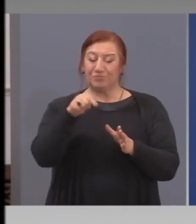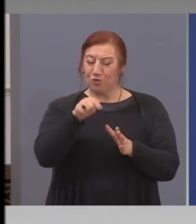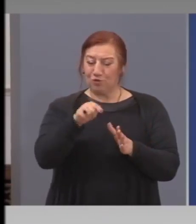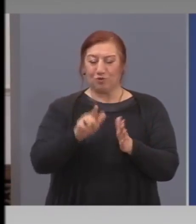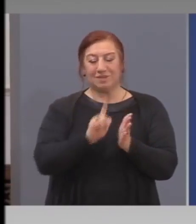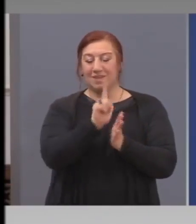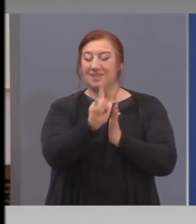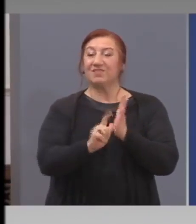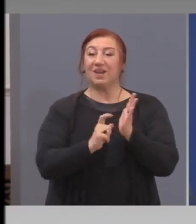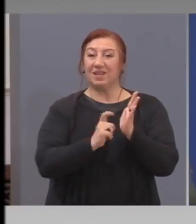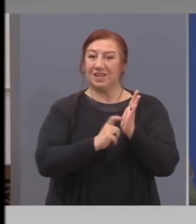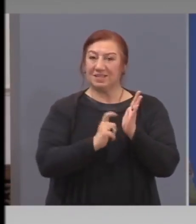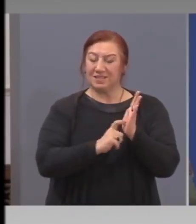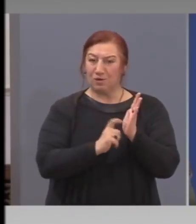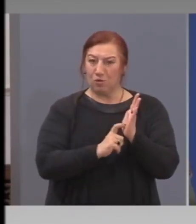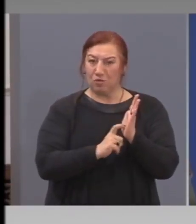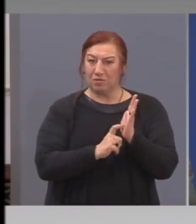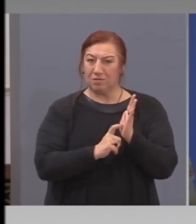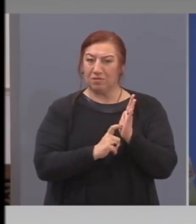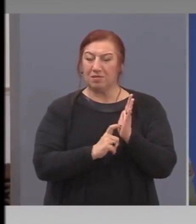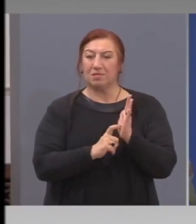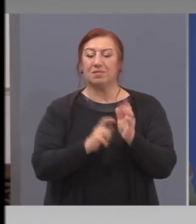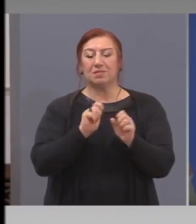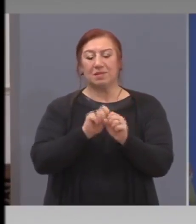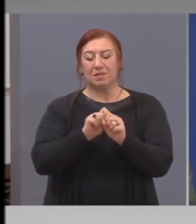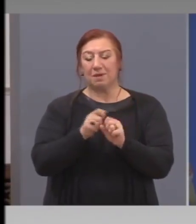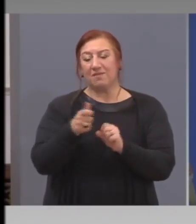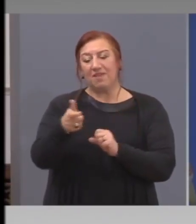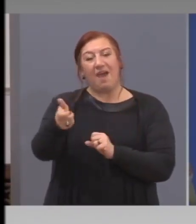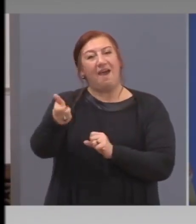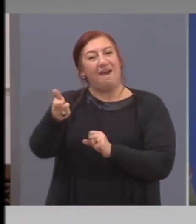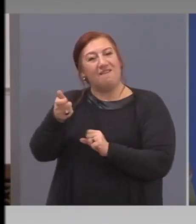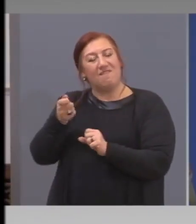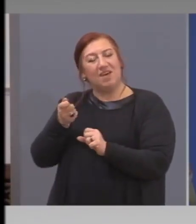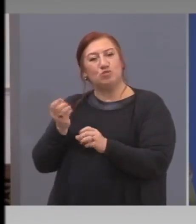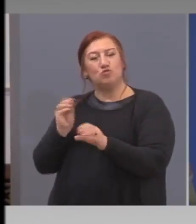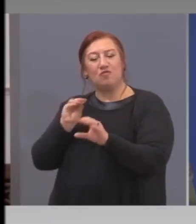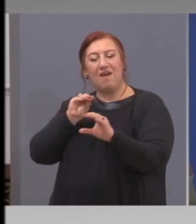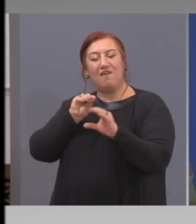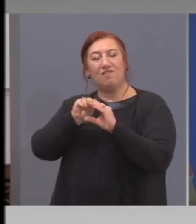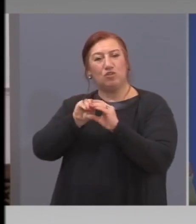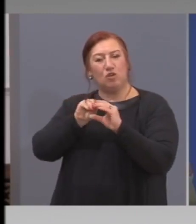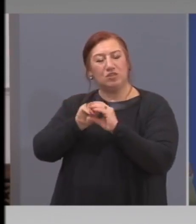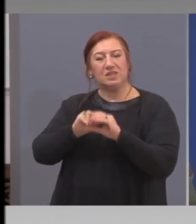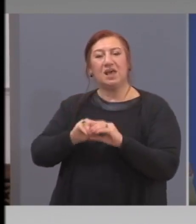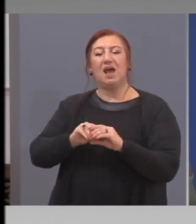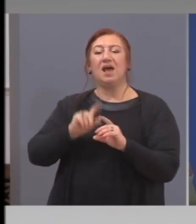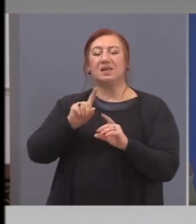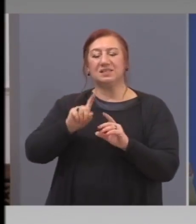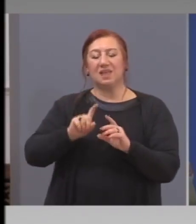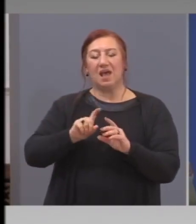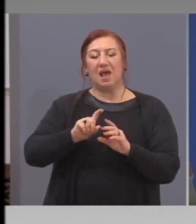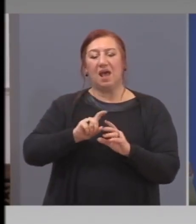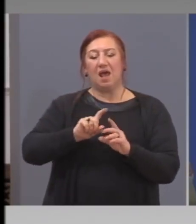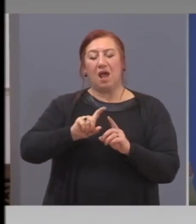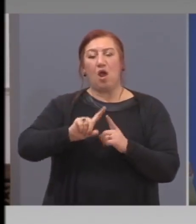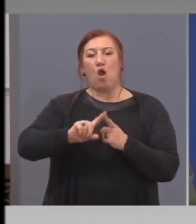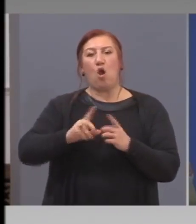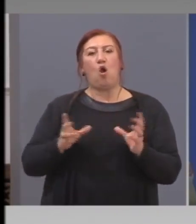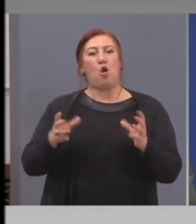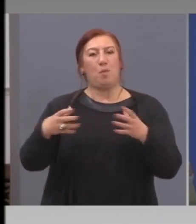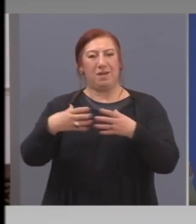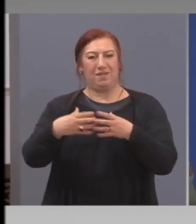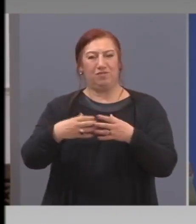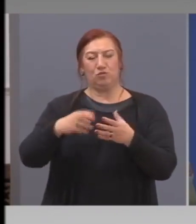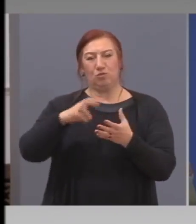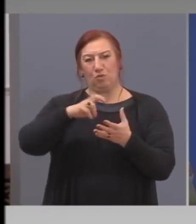се правят авансови вноски по закона за корпоративно подоходно облагане в размер, в